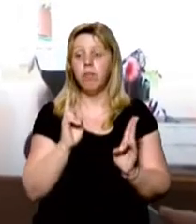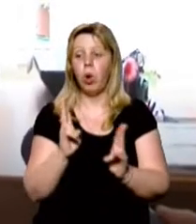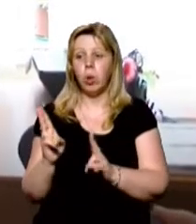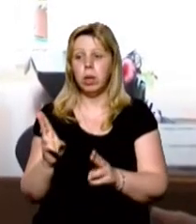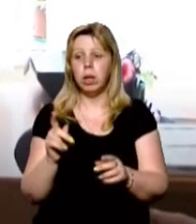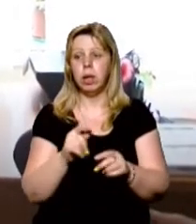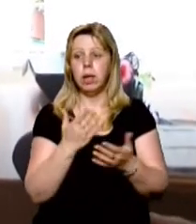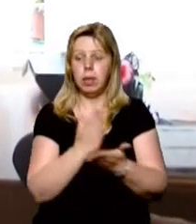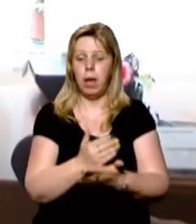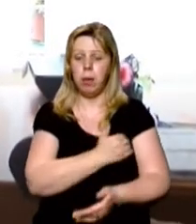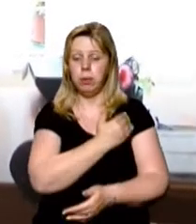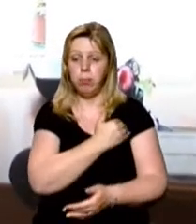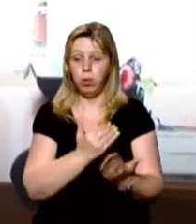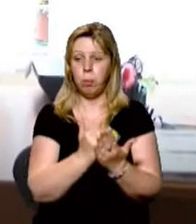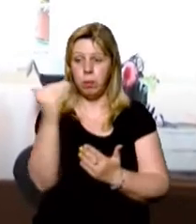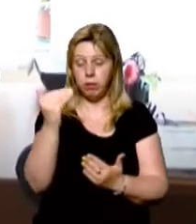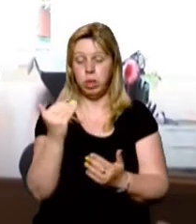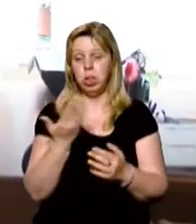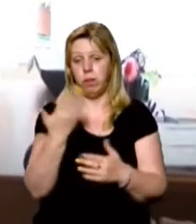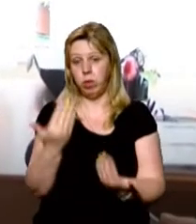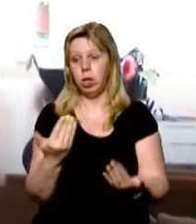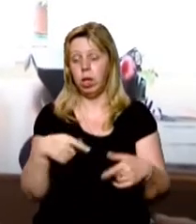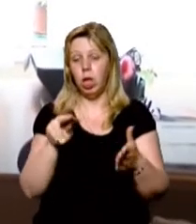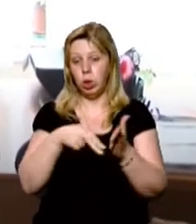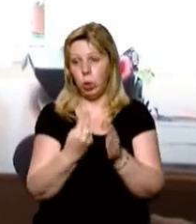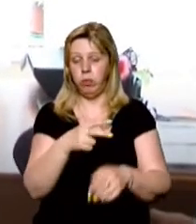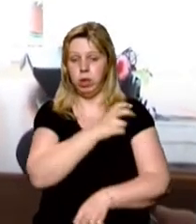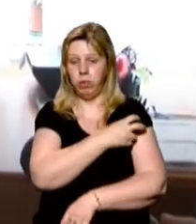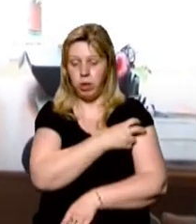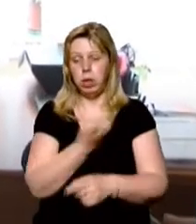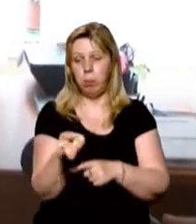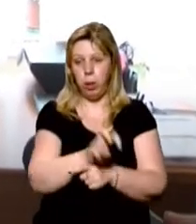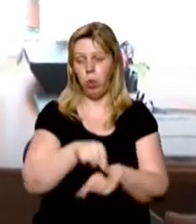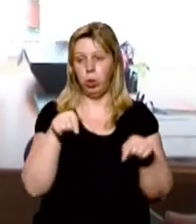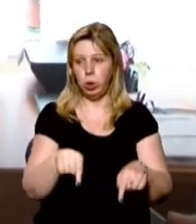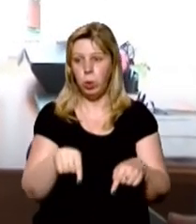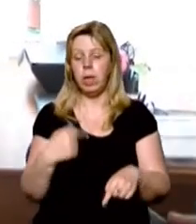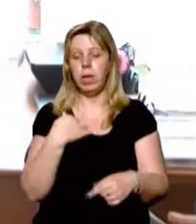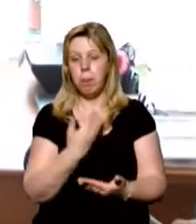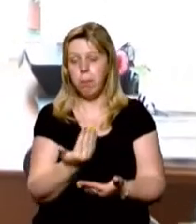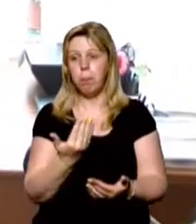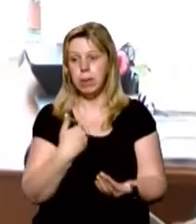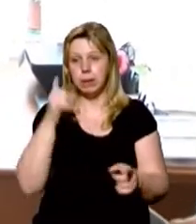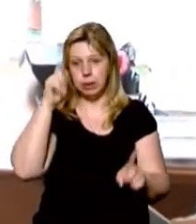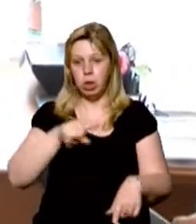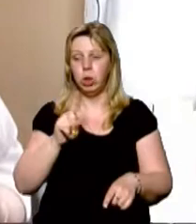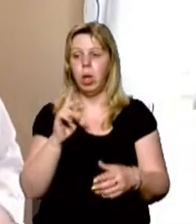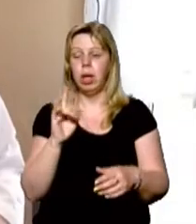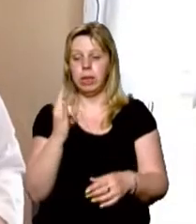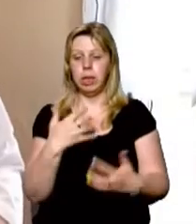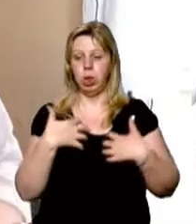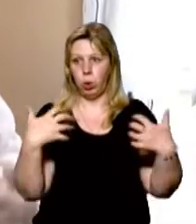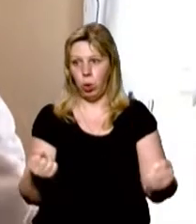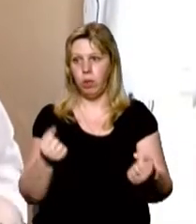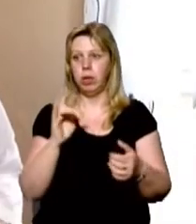від природньої є підвищена температура. Вони тоді з довідочками лікаря приходять сюди і ми вже знаємо, що дитина здорова. У